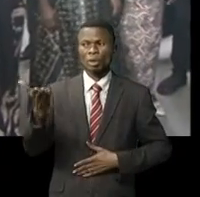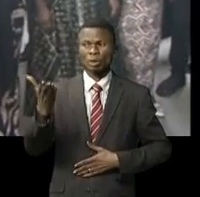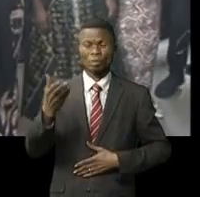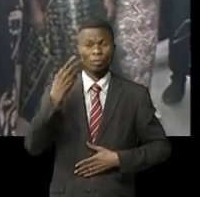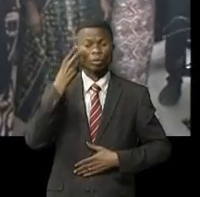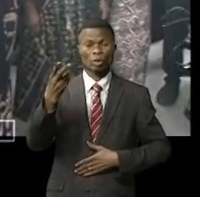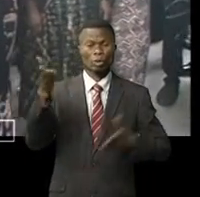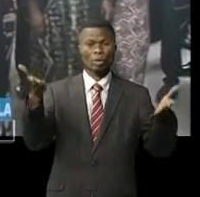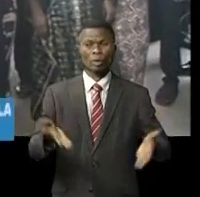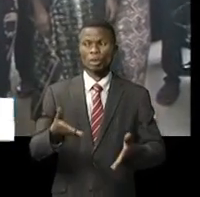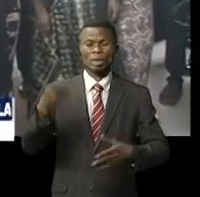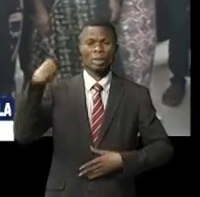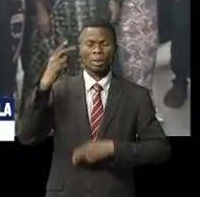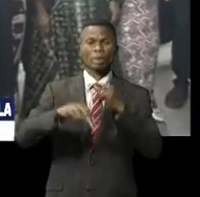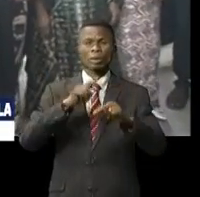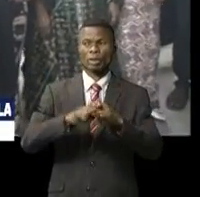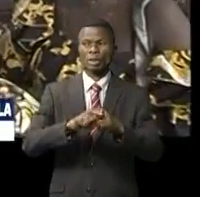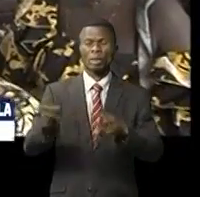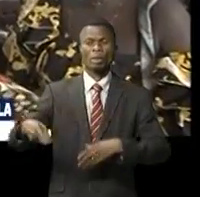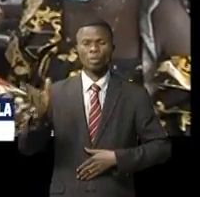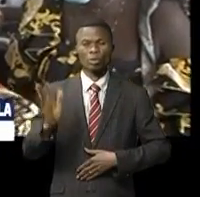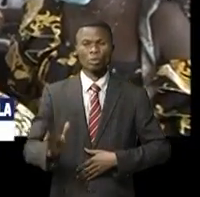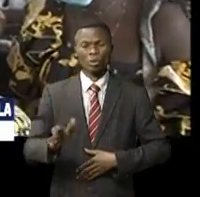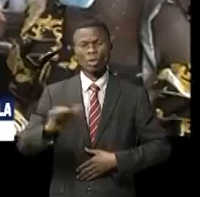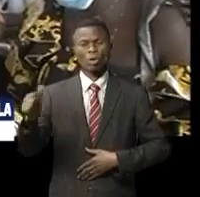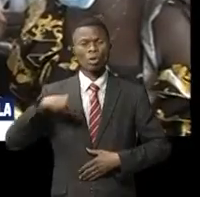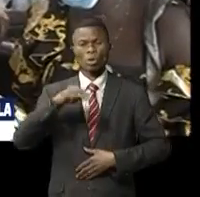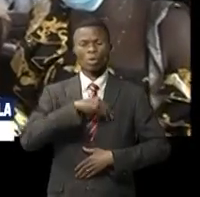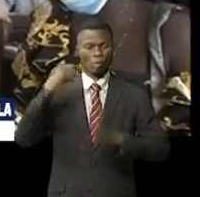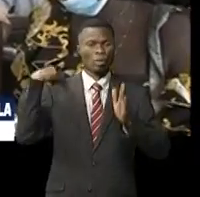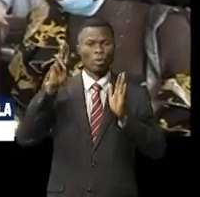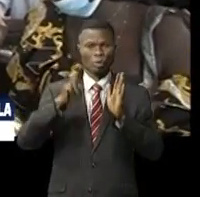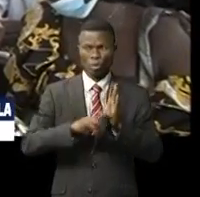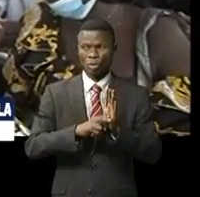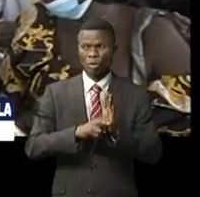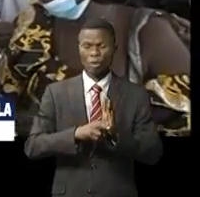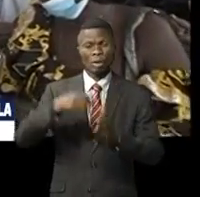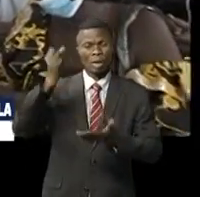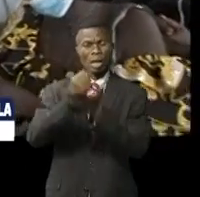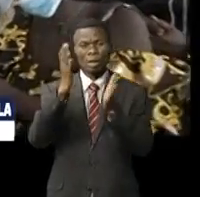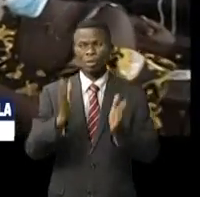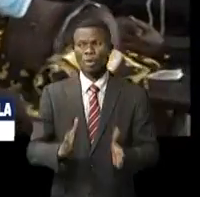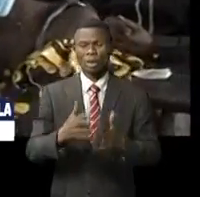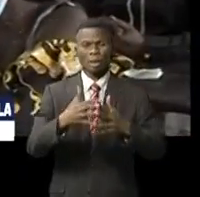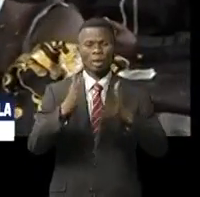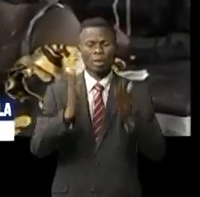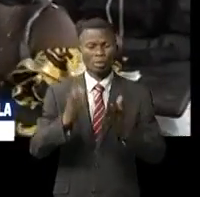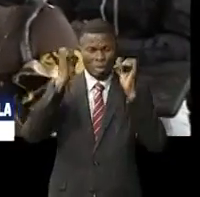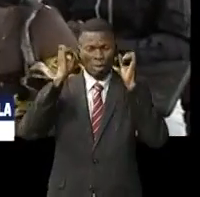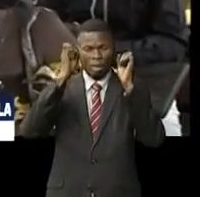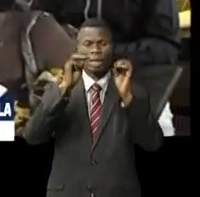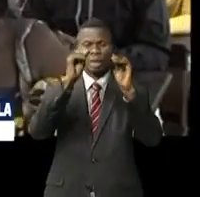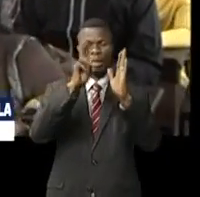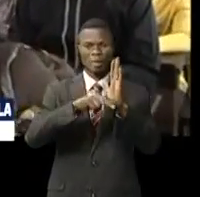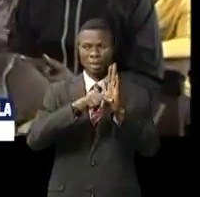noté la présence des députés nationaux et provinciaux des quelques membres du gouvernement des missions diplomatiques des partenaires à l'éducation